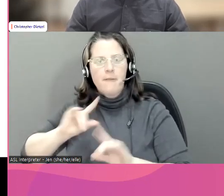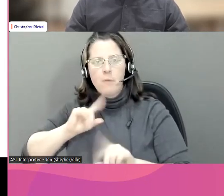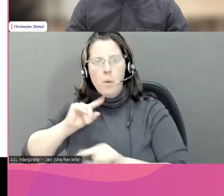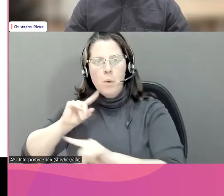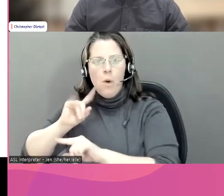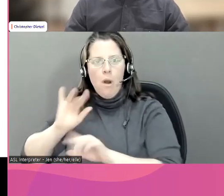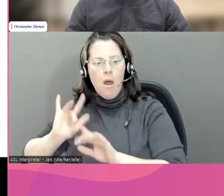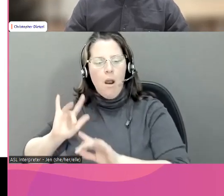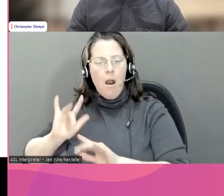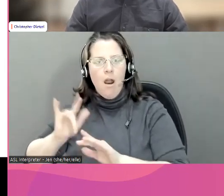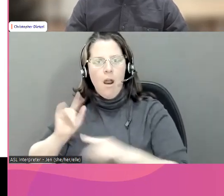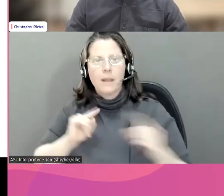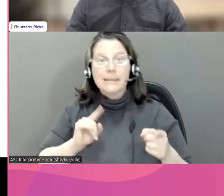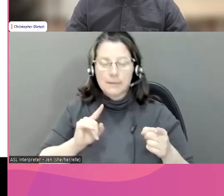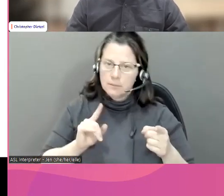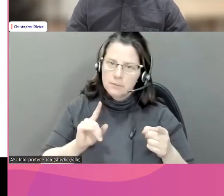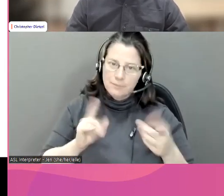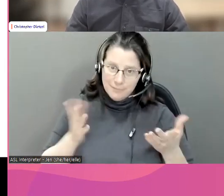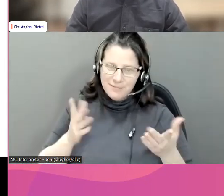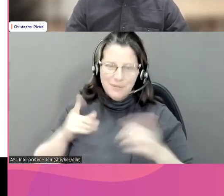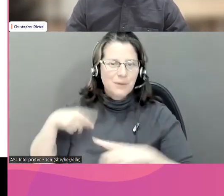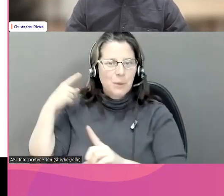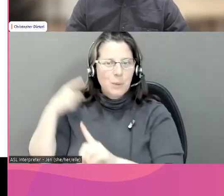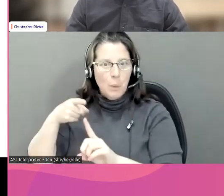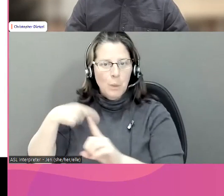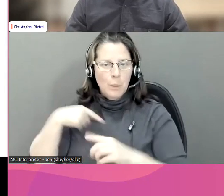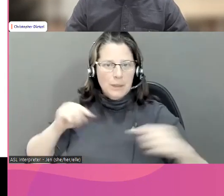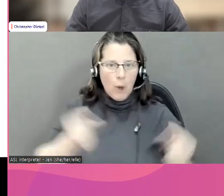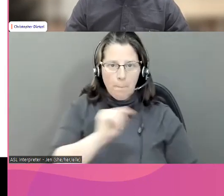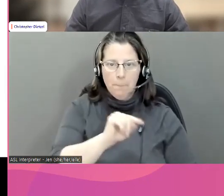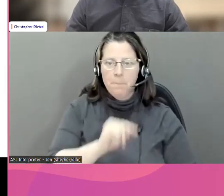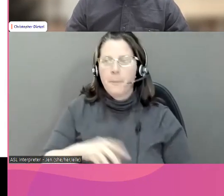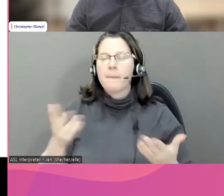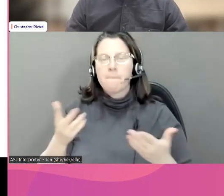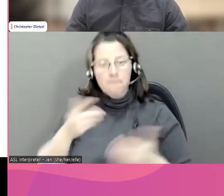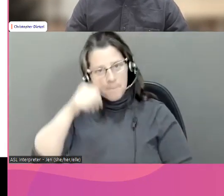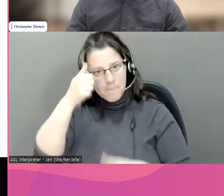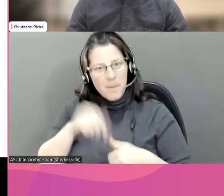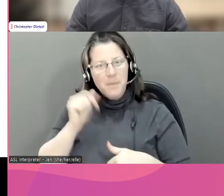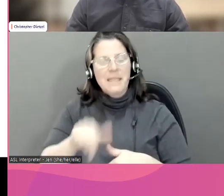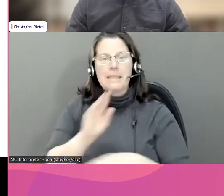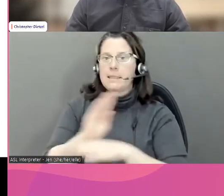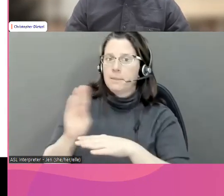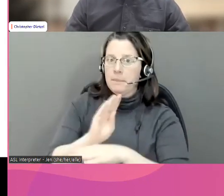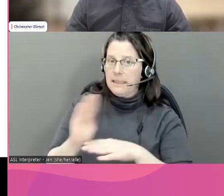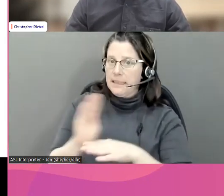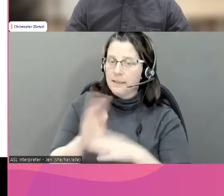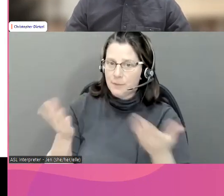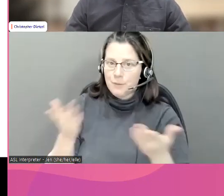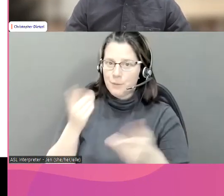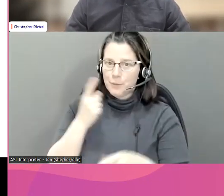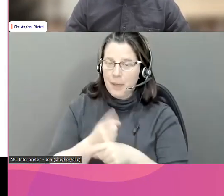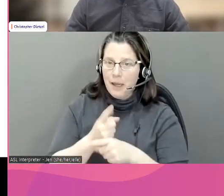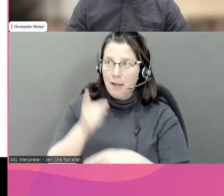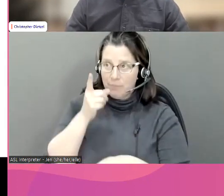ciblées. Et finalement, lorsque nous parlons de ces organisations, ce sont des organisations à profit.